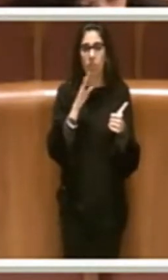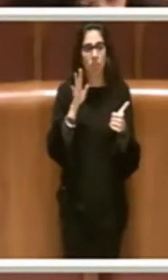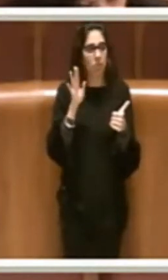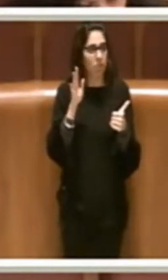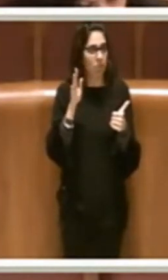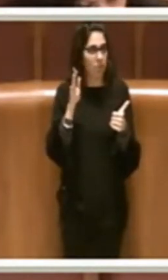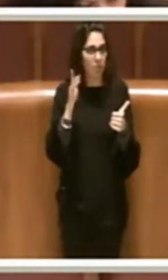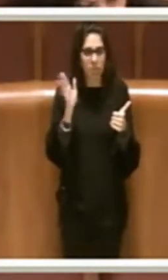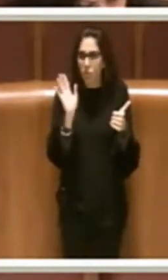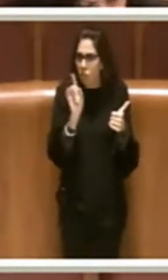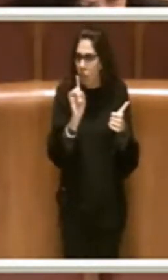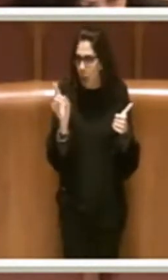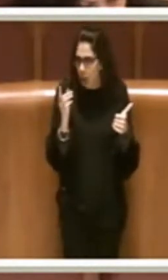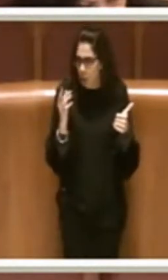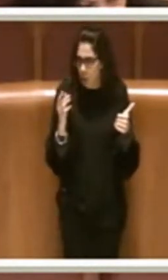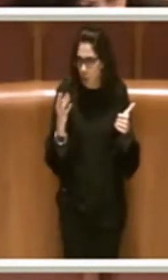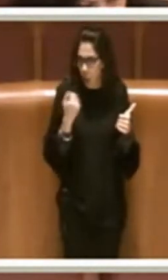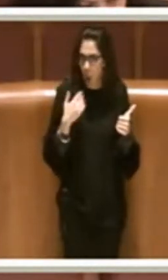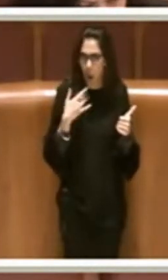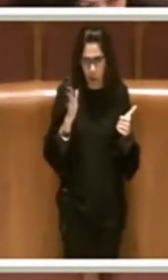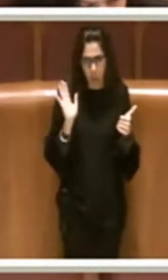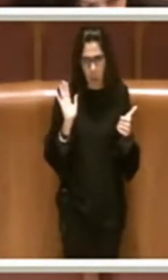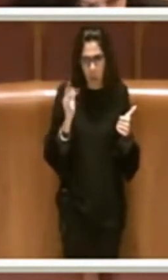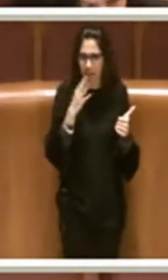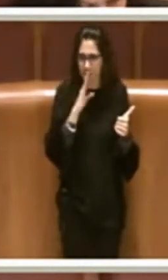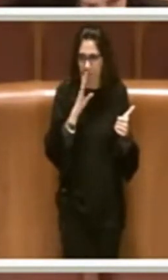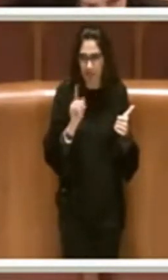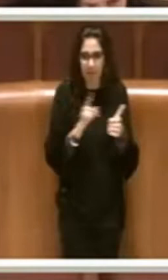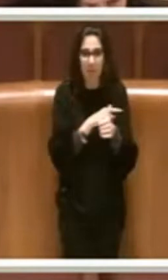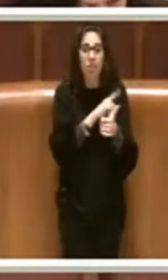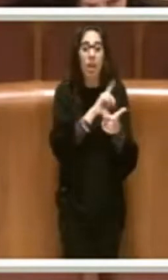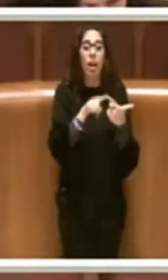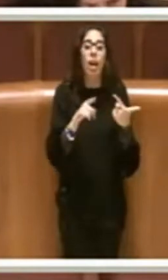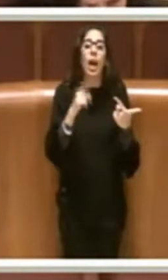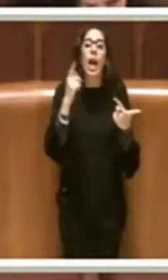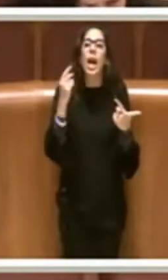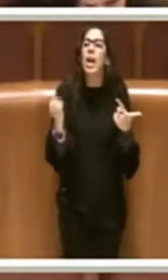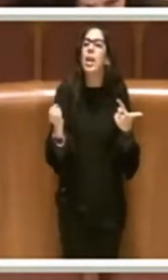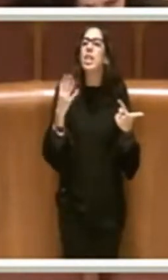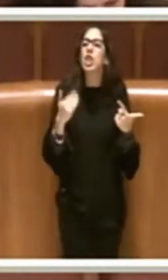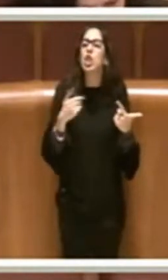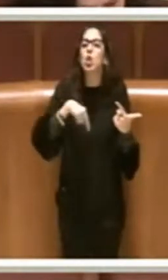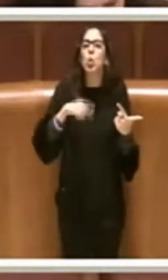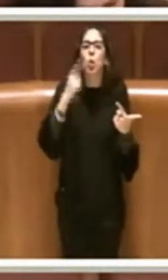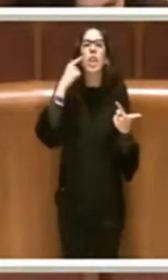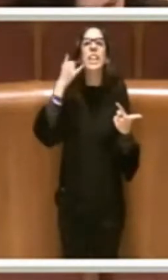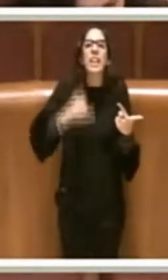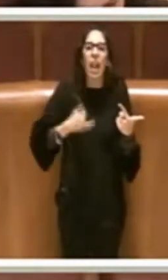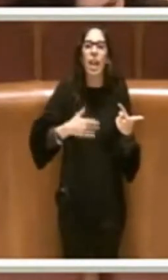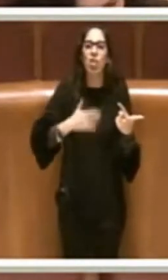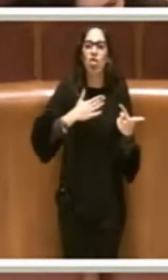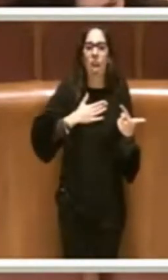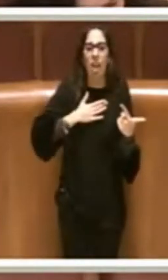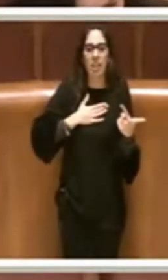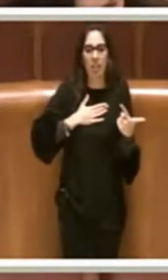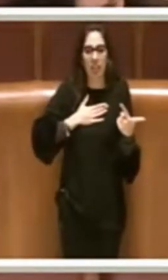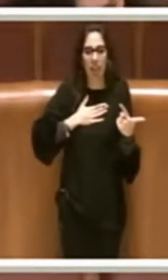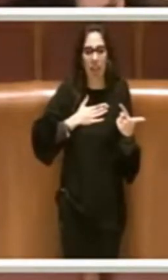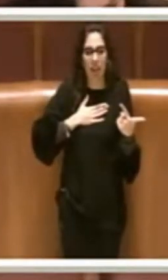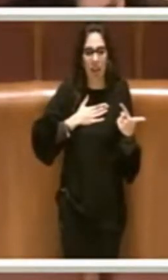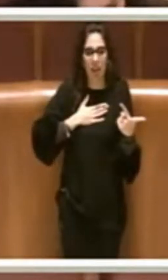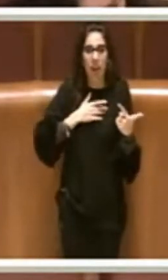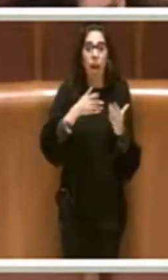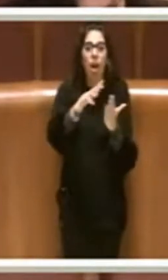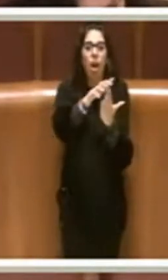ce l'ha con me, è un insulto alla mia intelligenza. Tutta la prima parte del considerato di questa